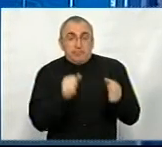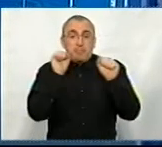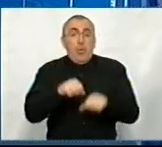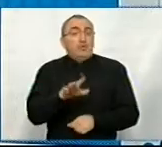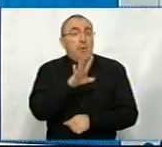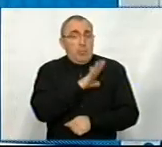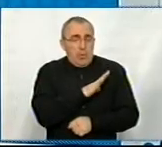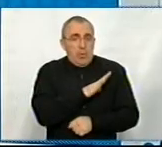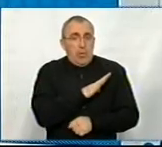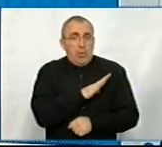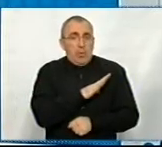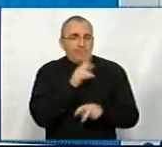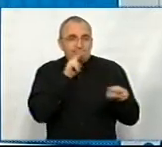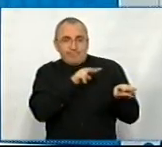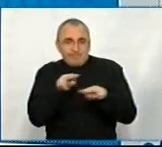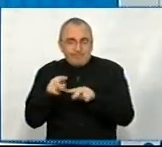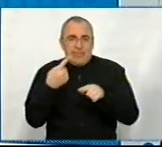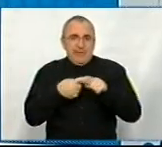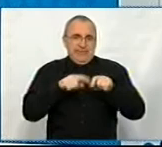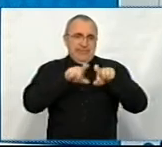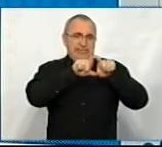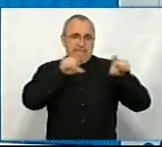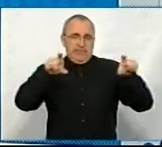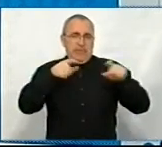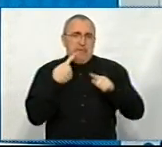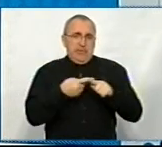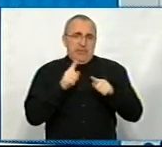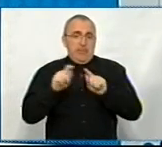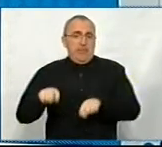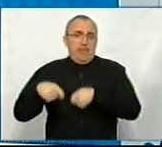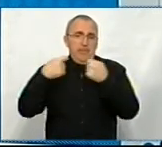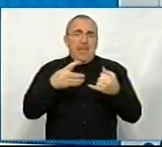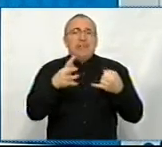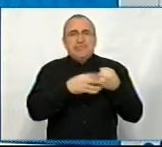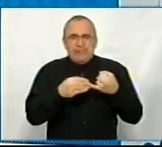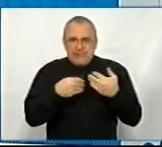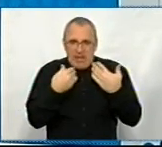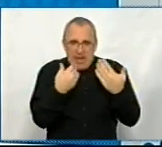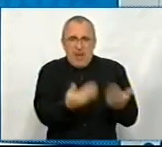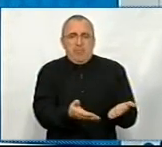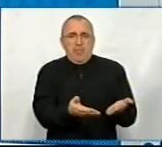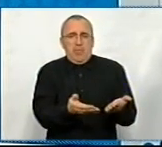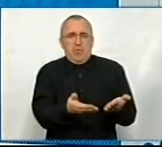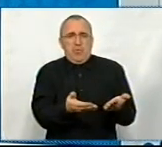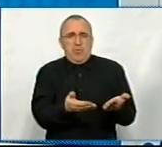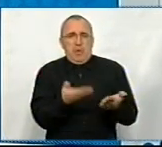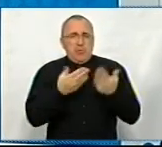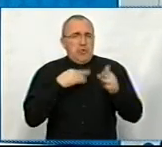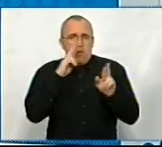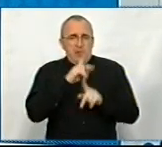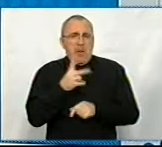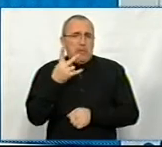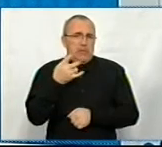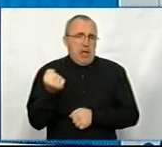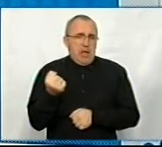було утримувати ці заклади. А це їм передали і землю. Якщо я не помиляюсь, то на